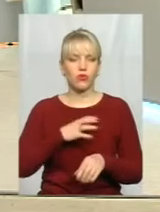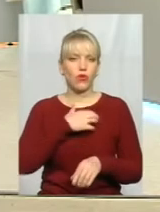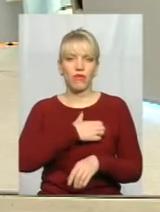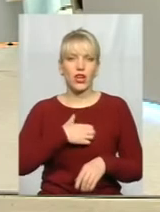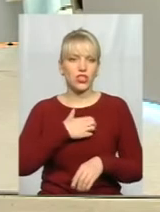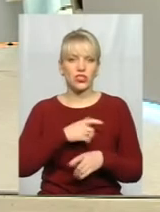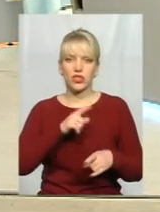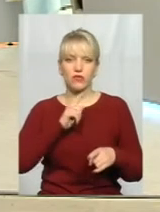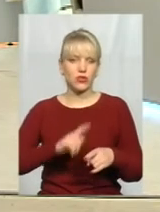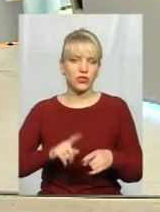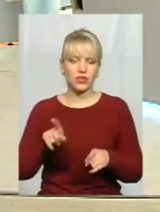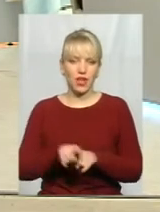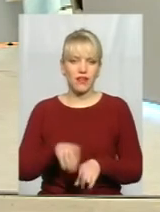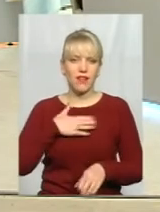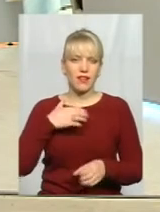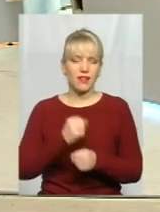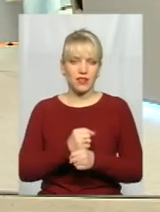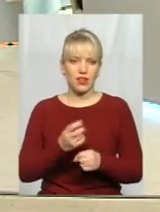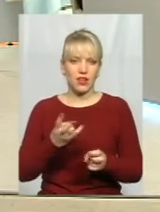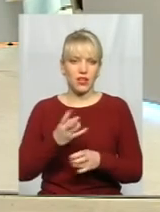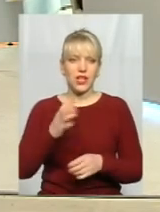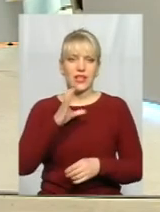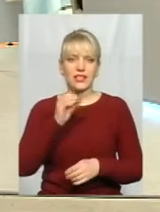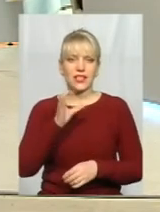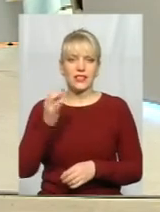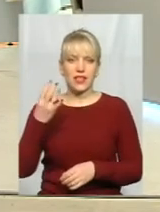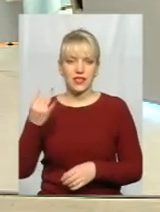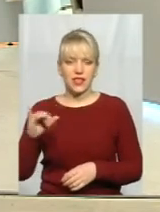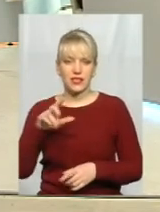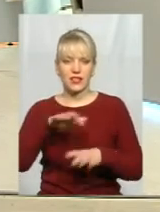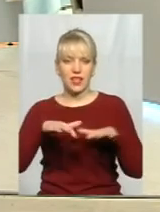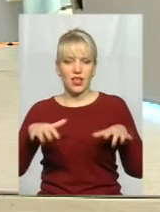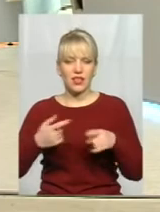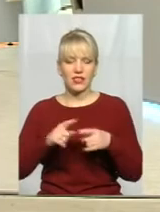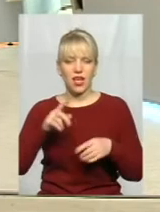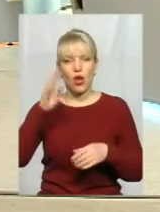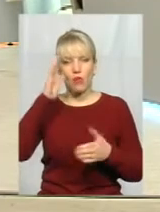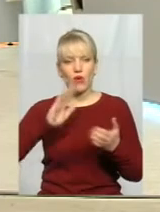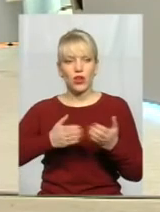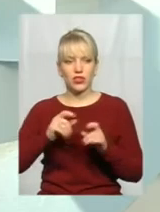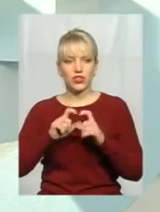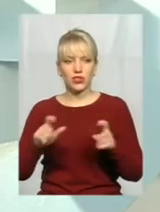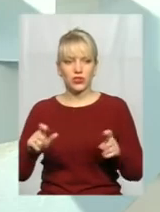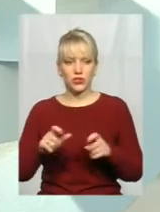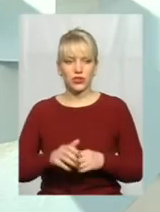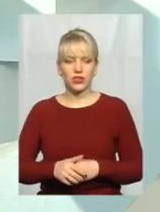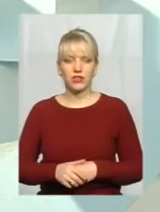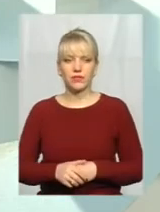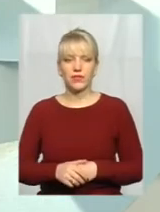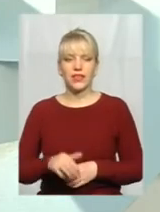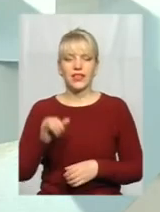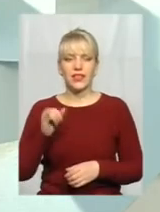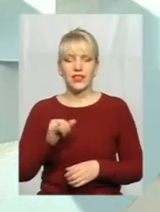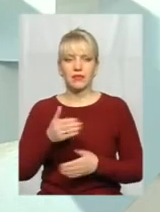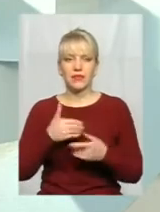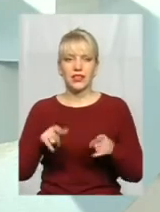так радикально. Сесійна зала – це своєрідний політичний орган, як би там ніхто не хотів цього визнавати. І